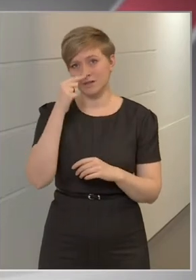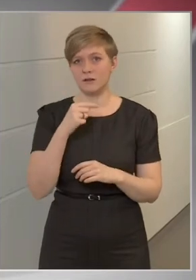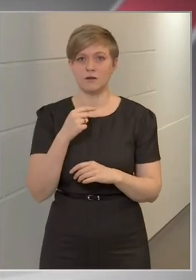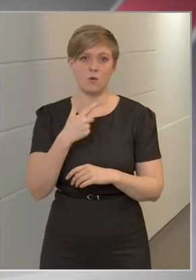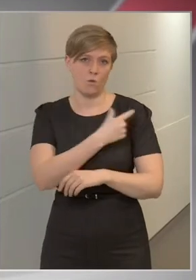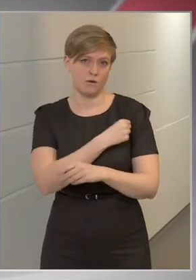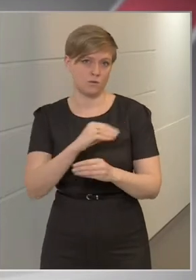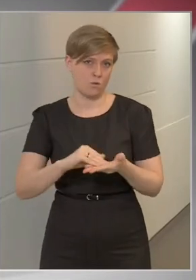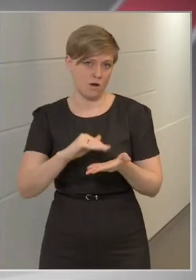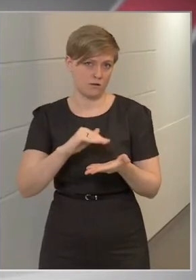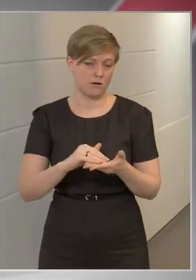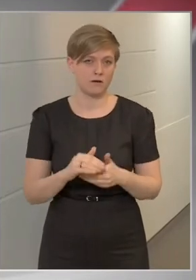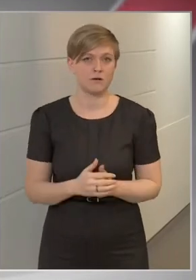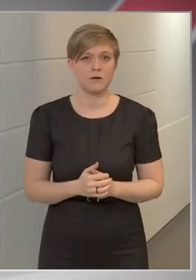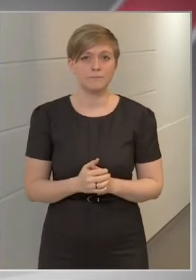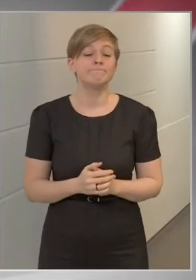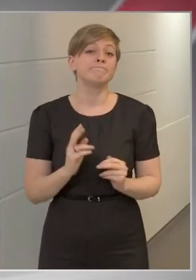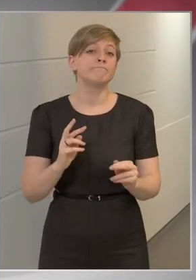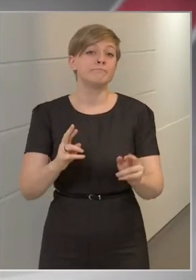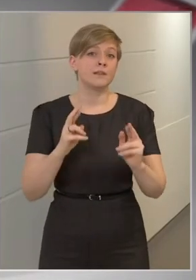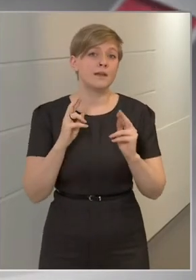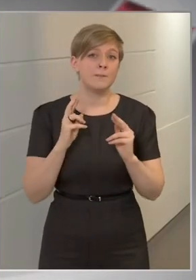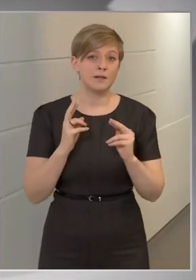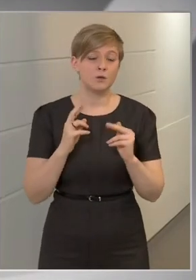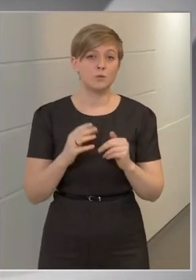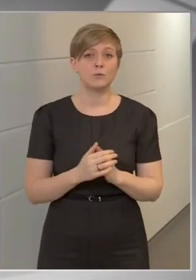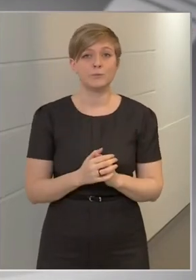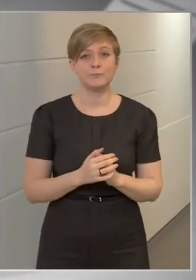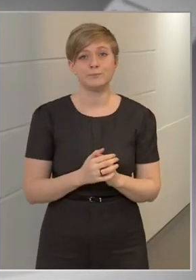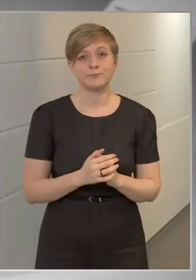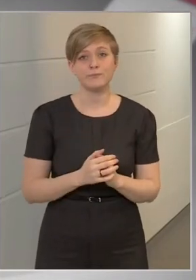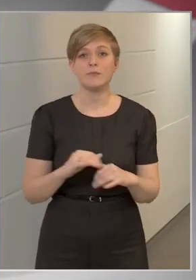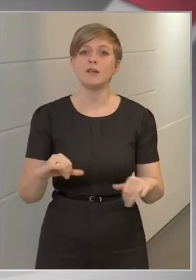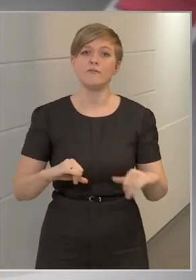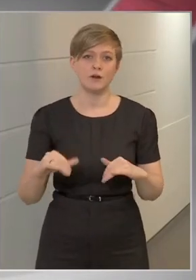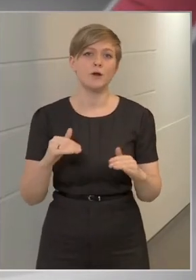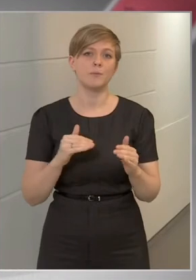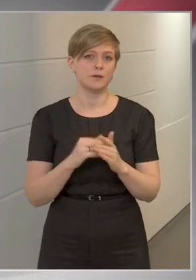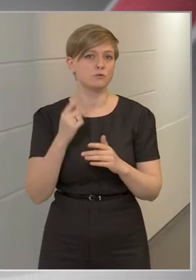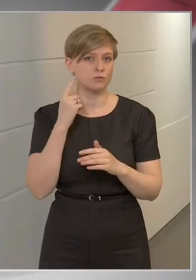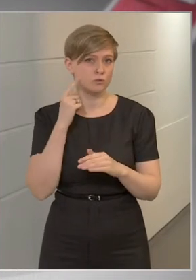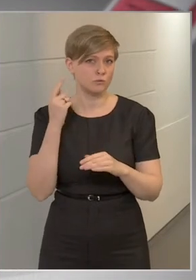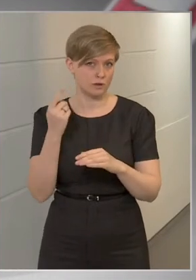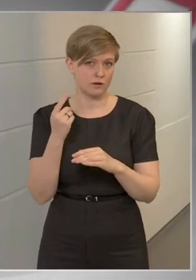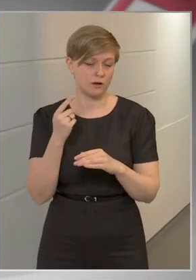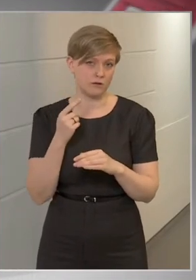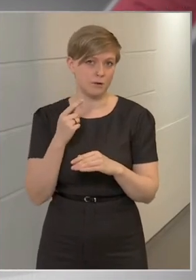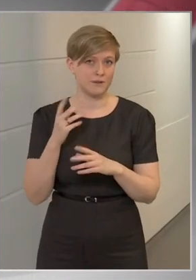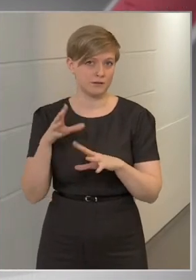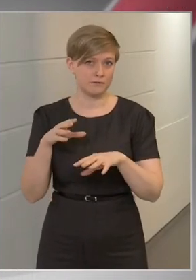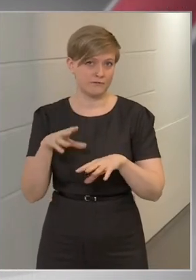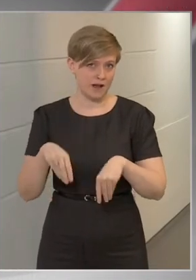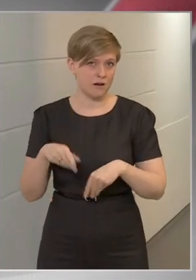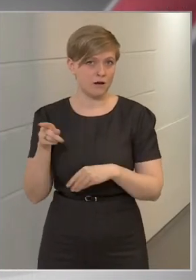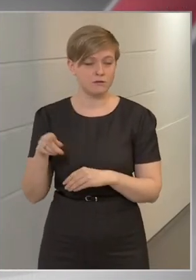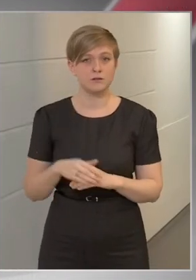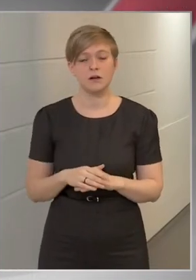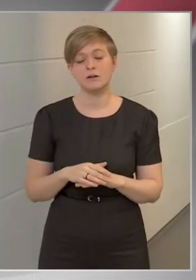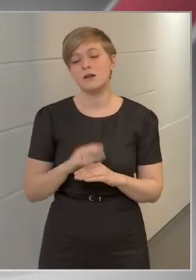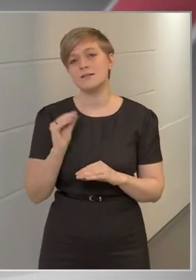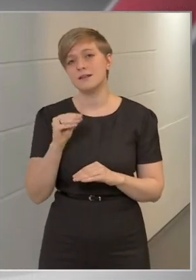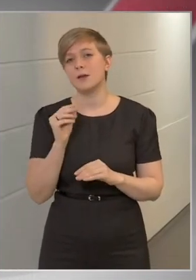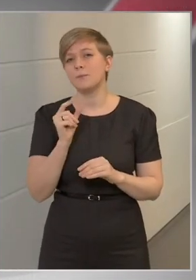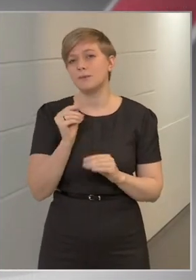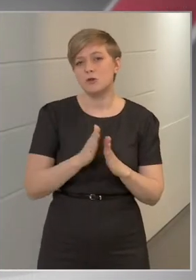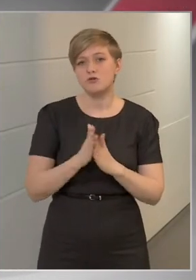anyag. Azt reméljük, hogy február végéig az oroszok tudják teljesen, amit vállaltak, de azt jelezték, hogy ha minimális